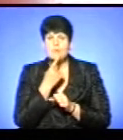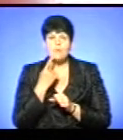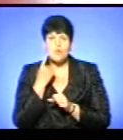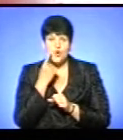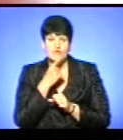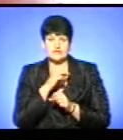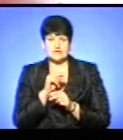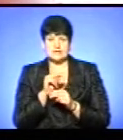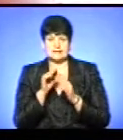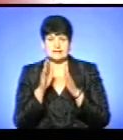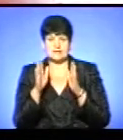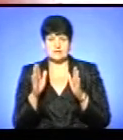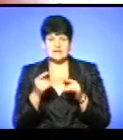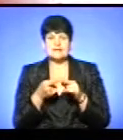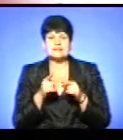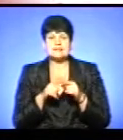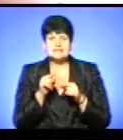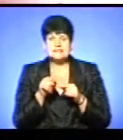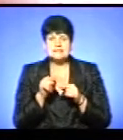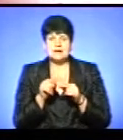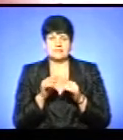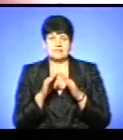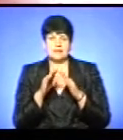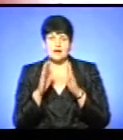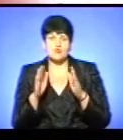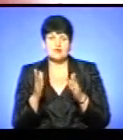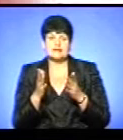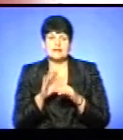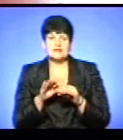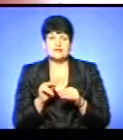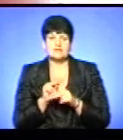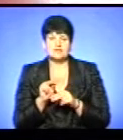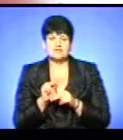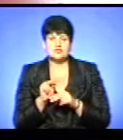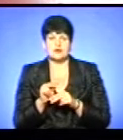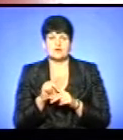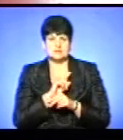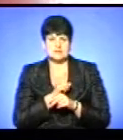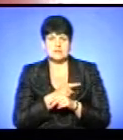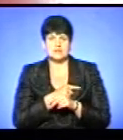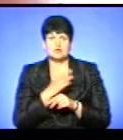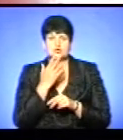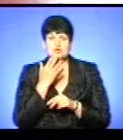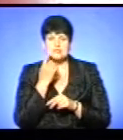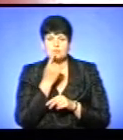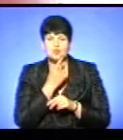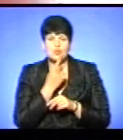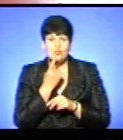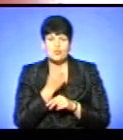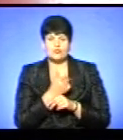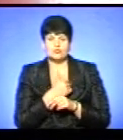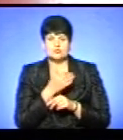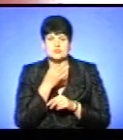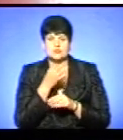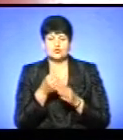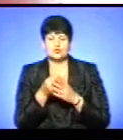Це табори, де діти вивчають поглиблено іноземну мову. Хочу зазначити, що